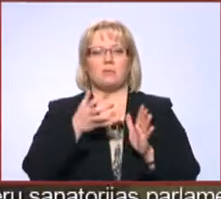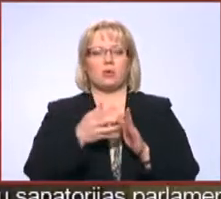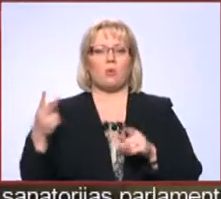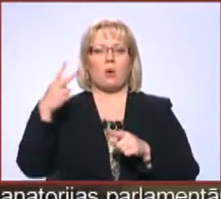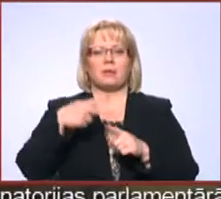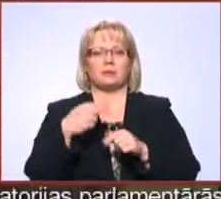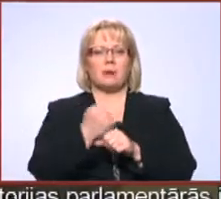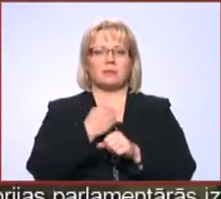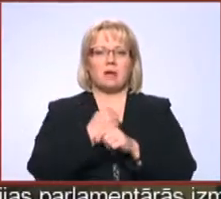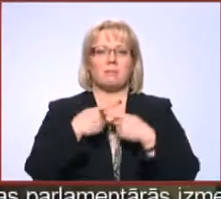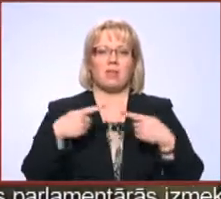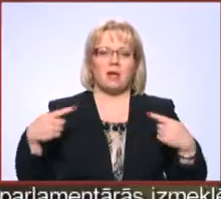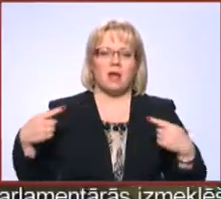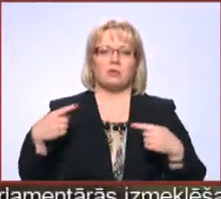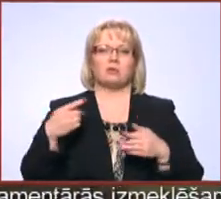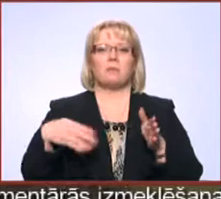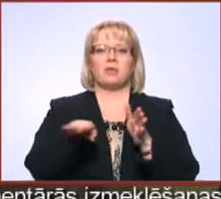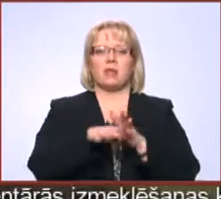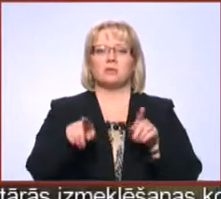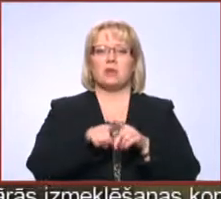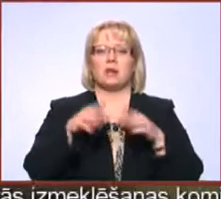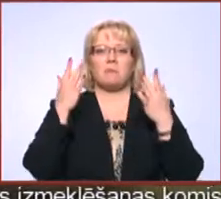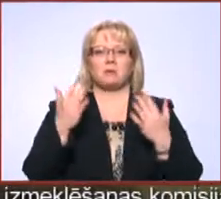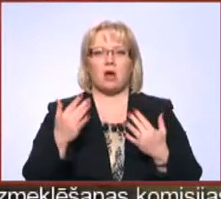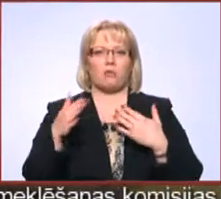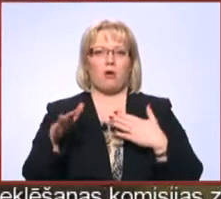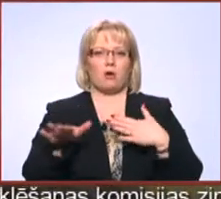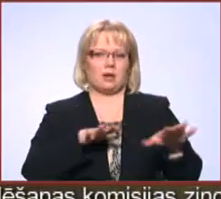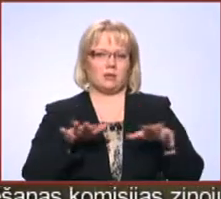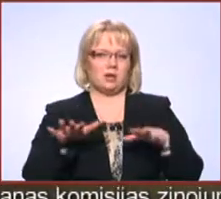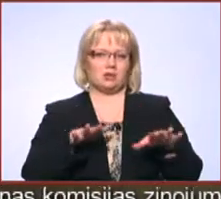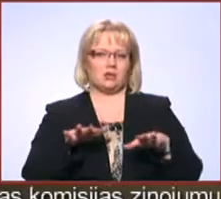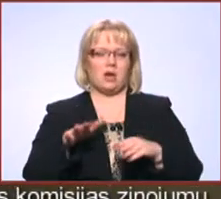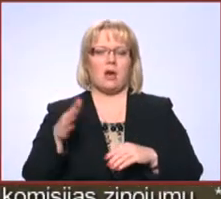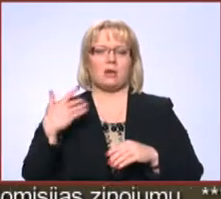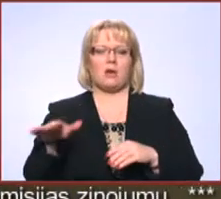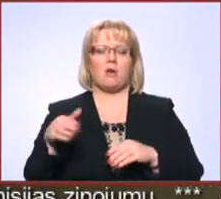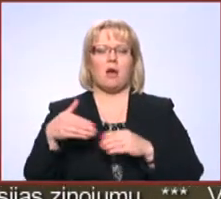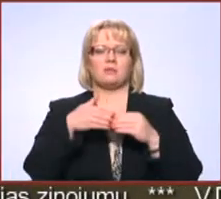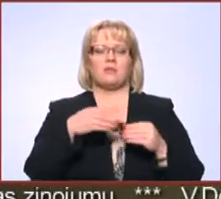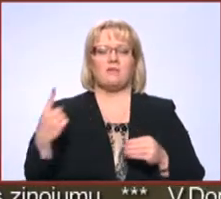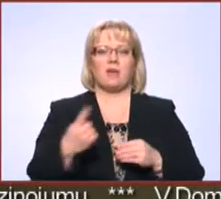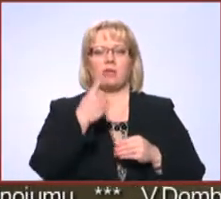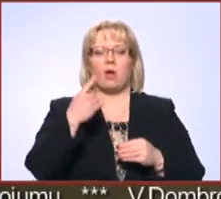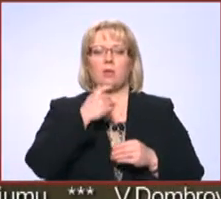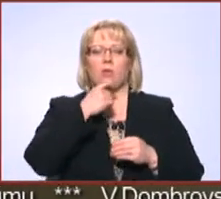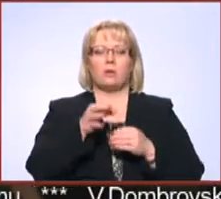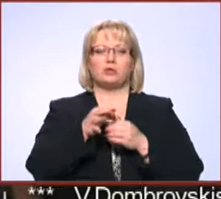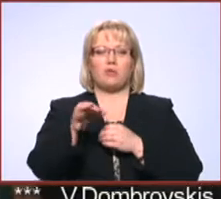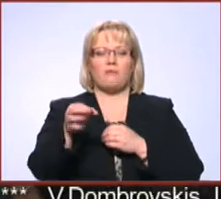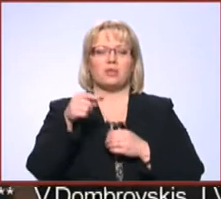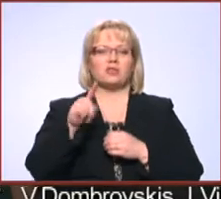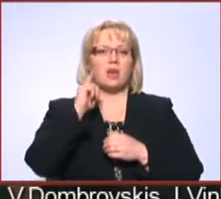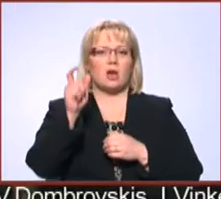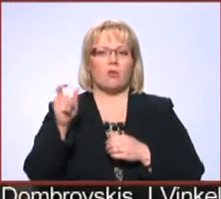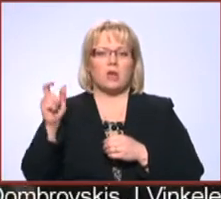otrējais pārstrādājumos materiālus, piedalos arī pasākuma organizēšanā. Aizvadījuši vienu mācību gadu Gulbenes novadā, šie